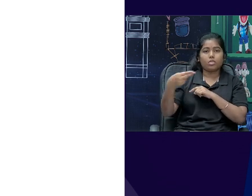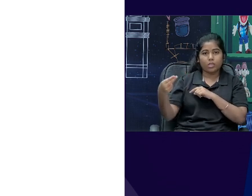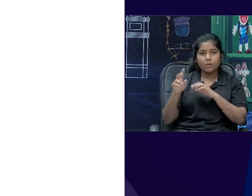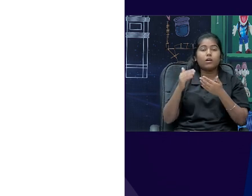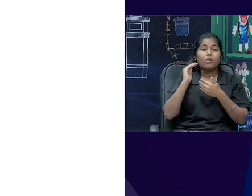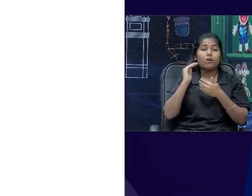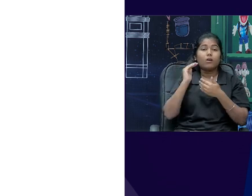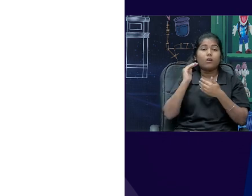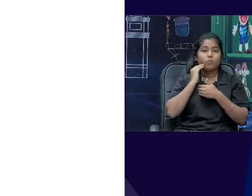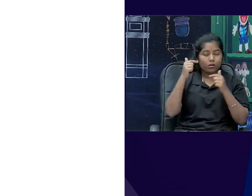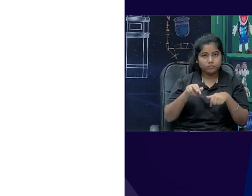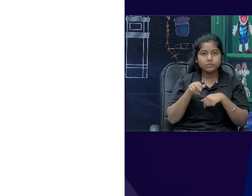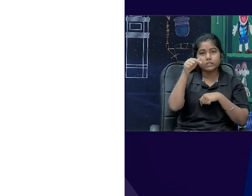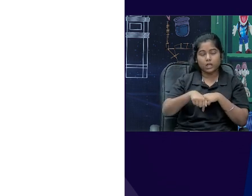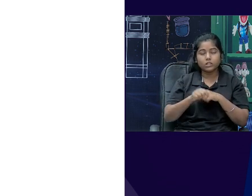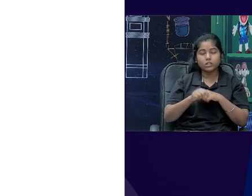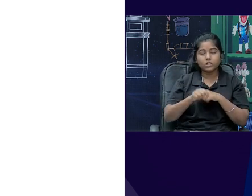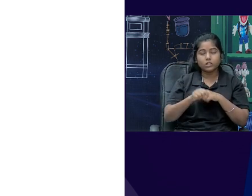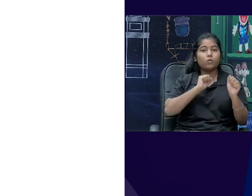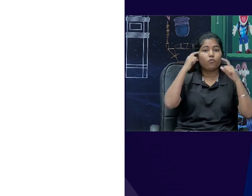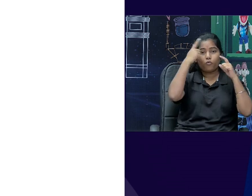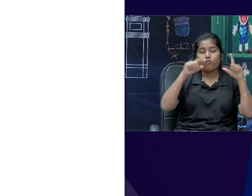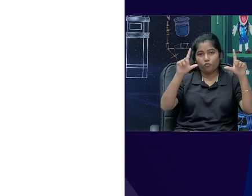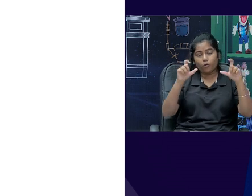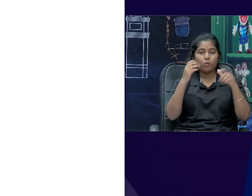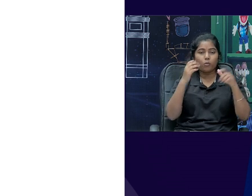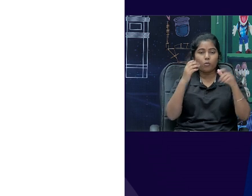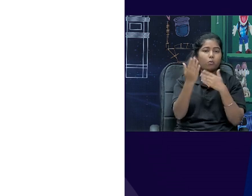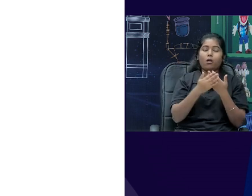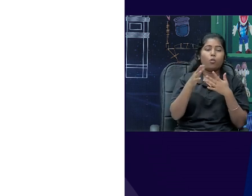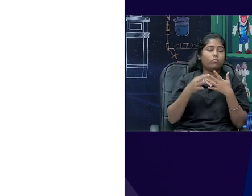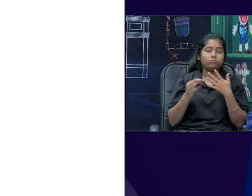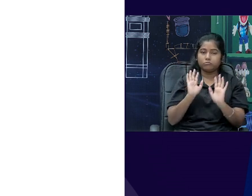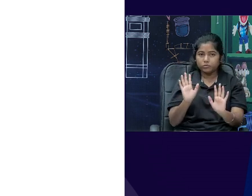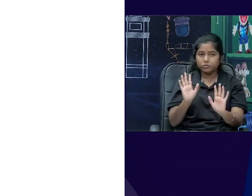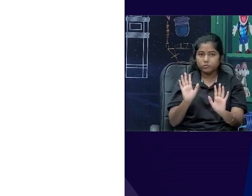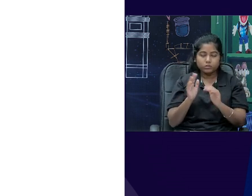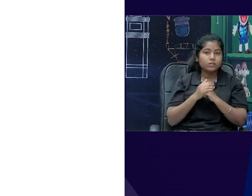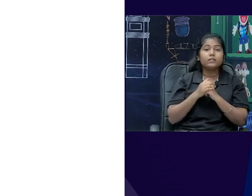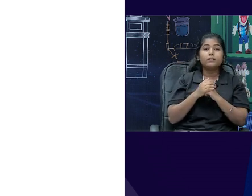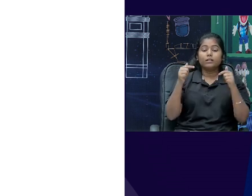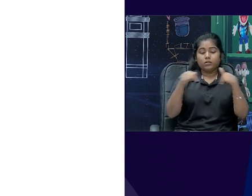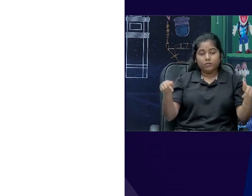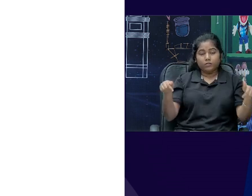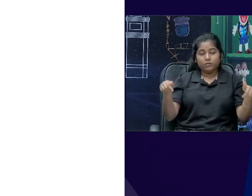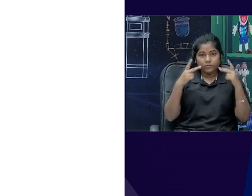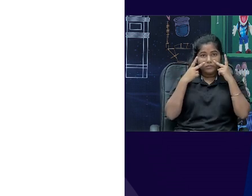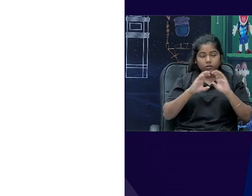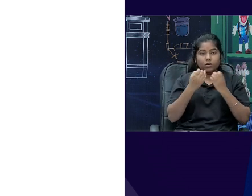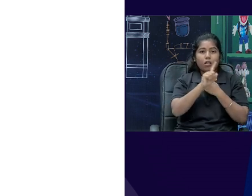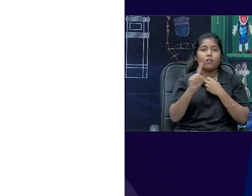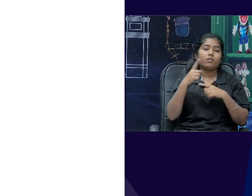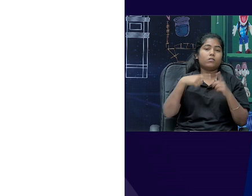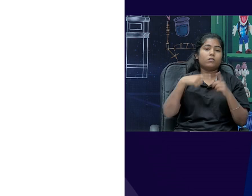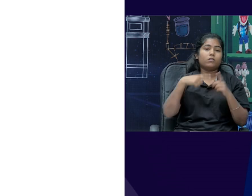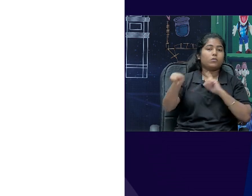date of the session जो कि आज की है और photograph आपका optional है if you would like to add it that would be great for us यह email id flash हो रहा है class 11th का